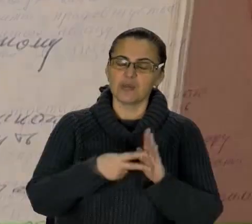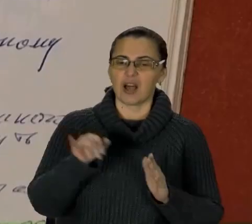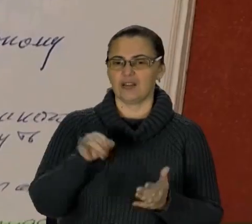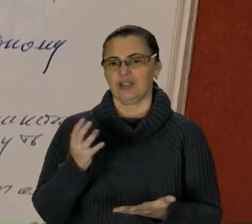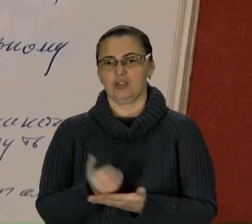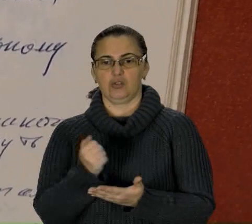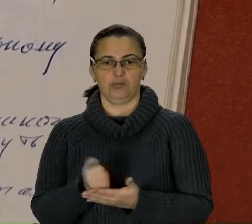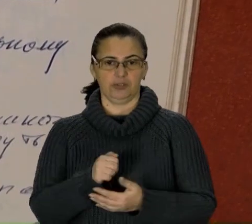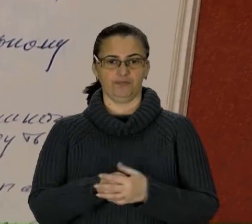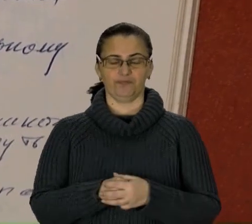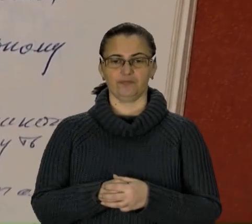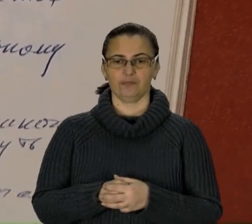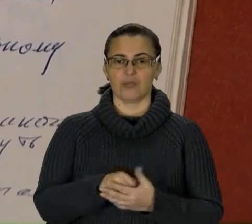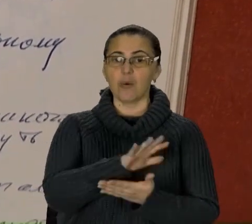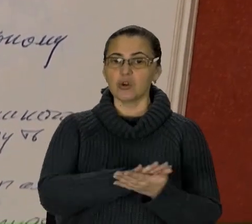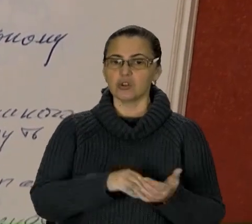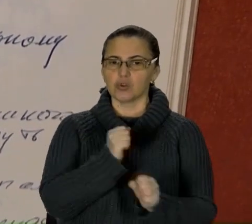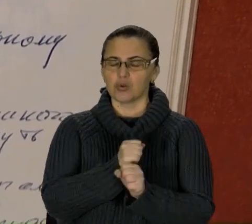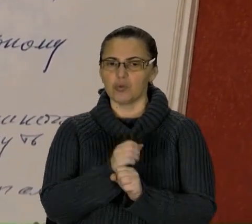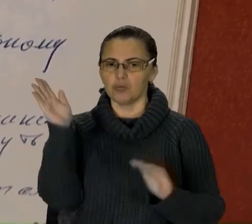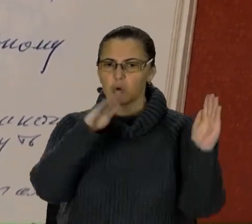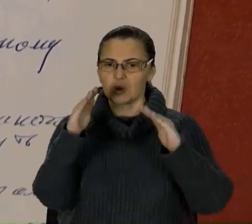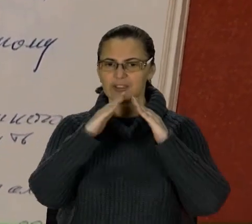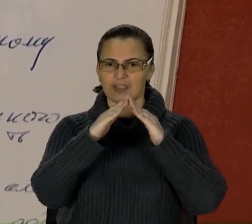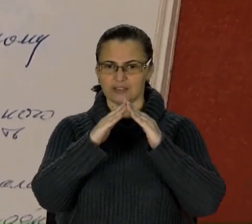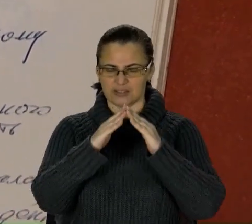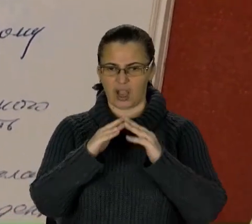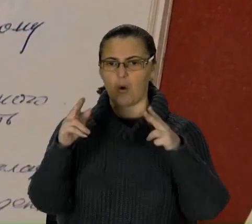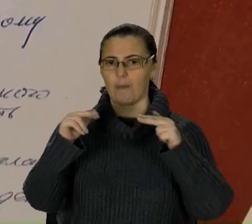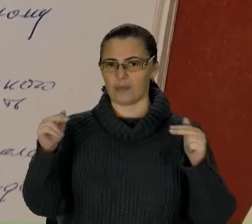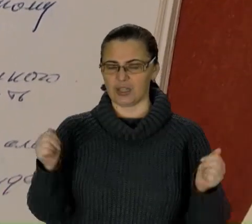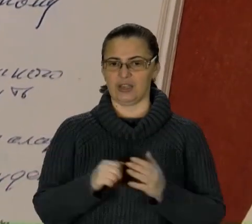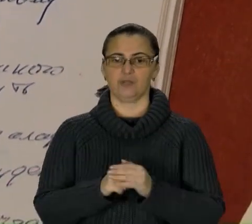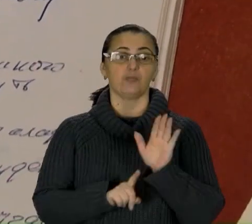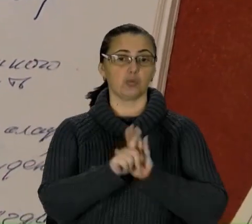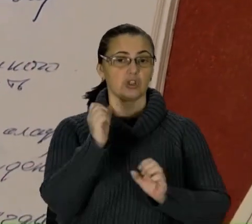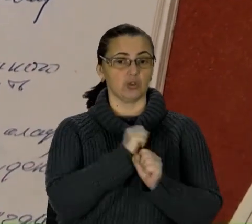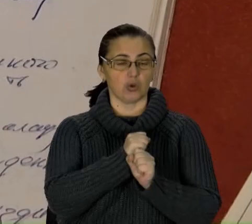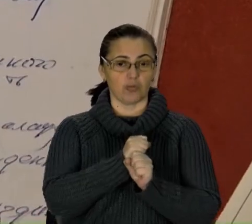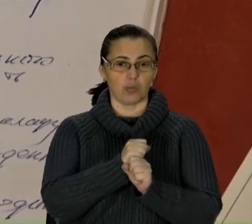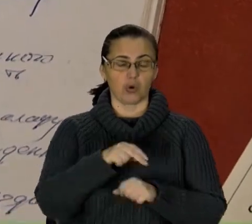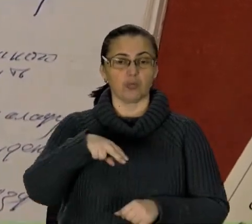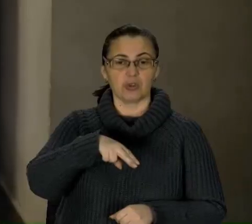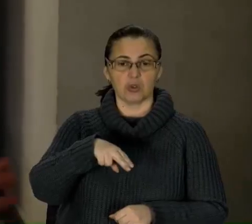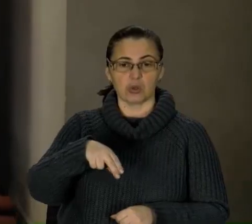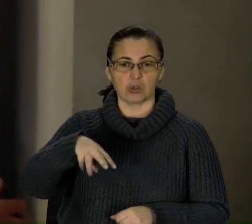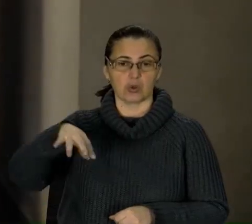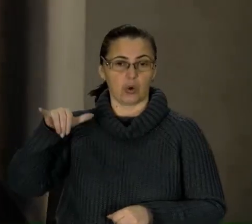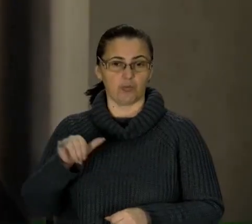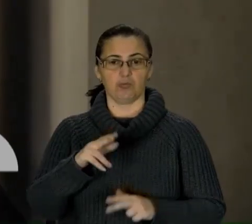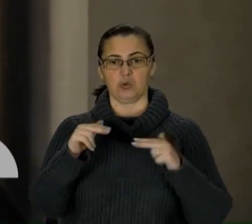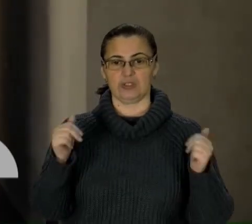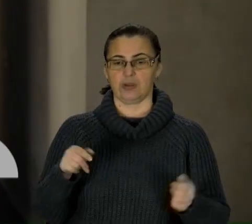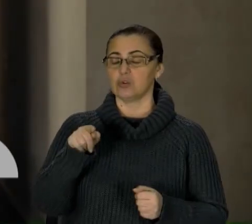Продовжуються роботи покриття даху великого палацу, розпочаті роботи в Підгоренському замку. Тут була